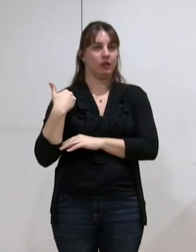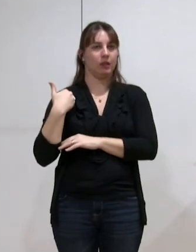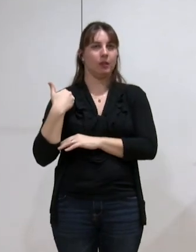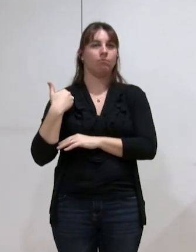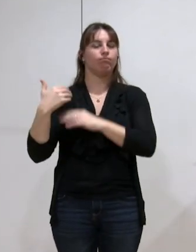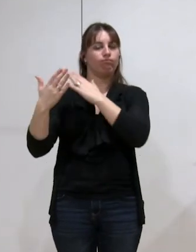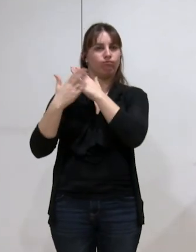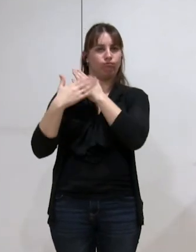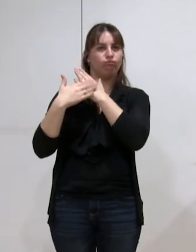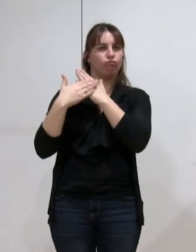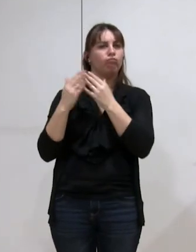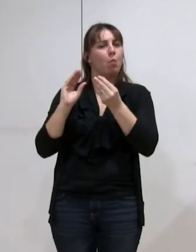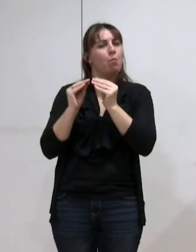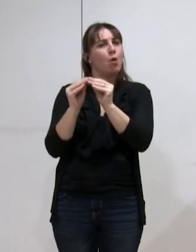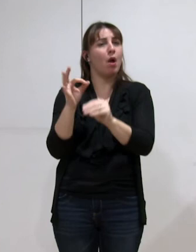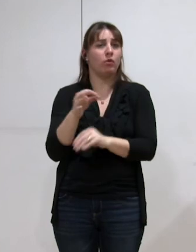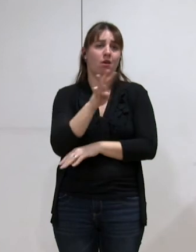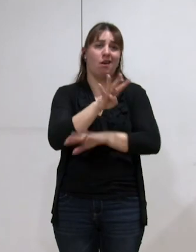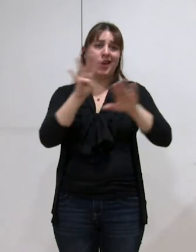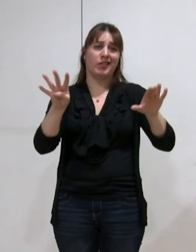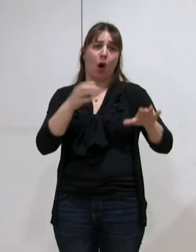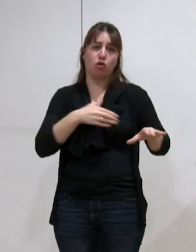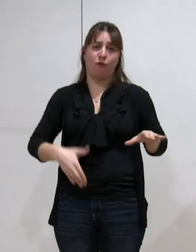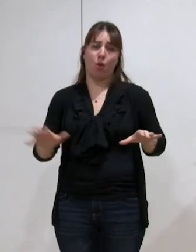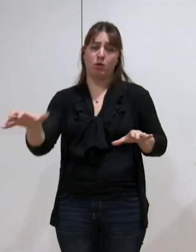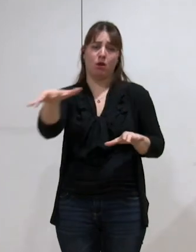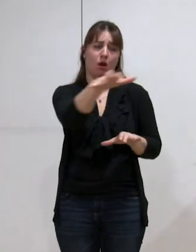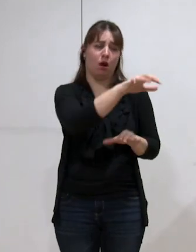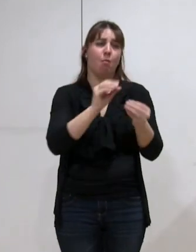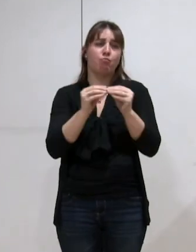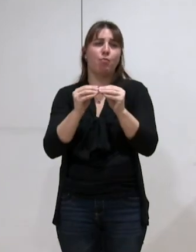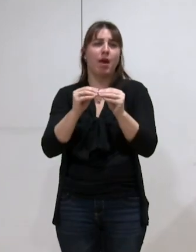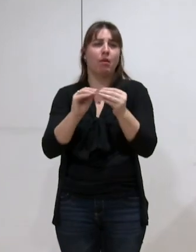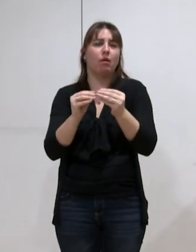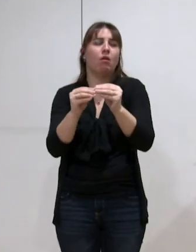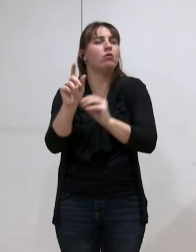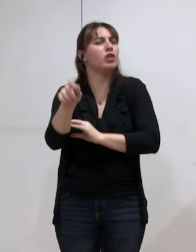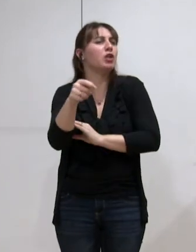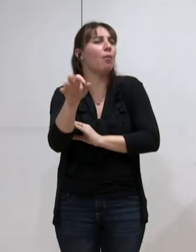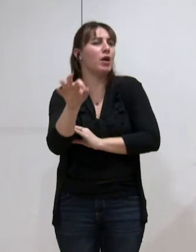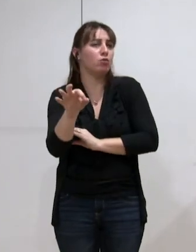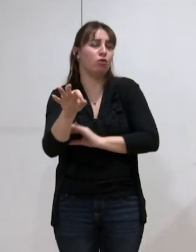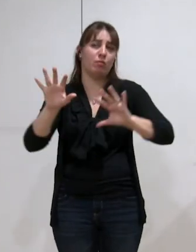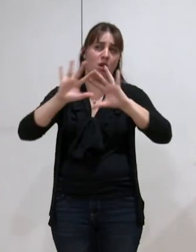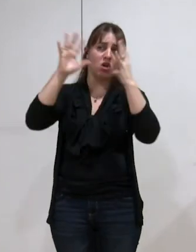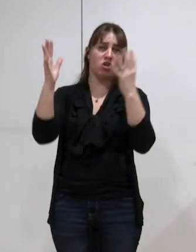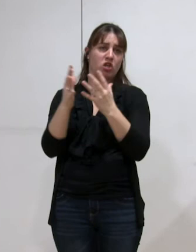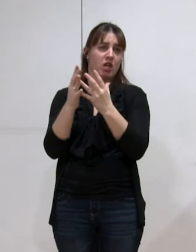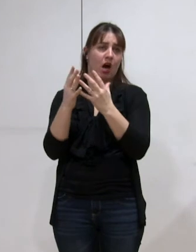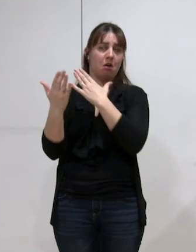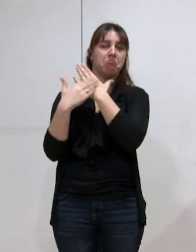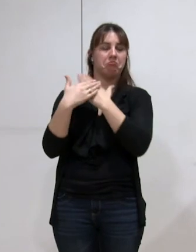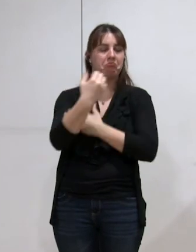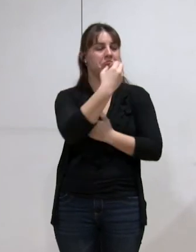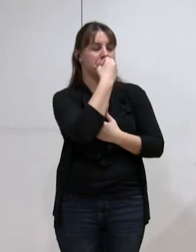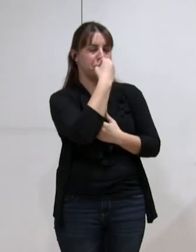pointé quelques soucis sur 49 communes c'est bien normal mais qui de façon générale a soulevé le fait que le travail avait été